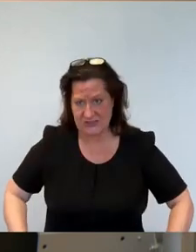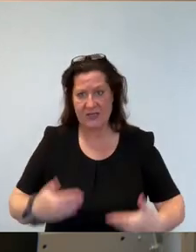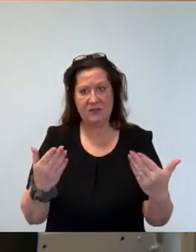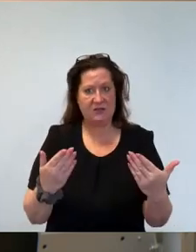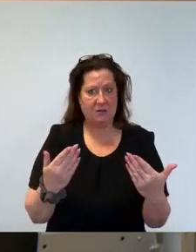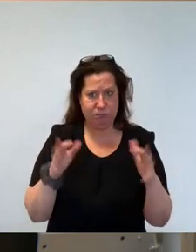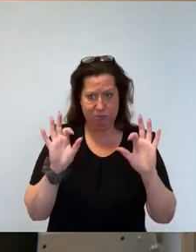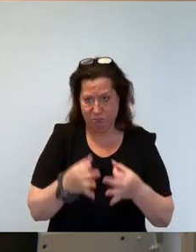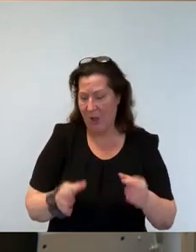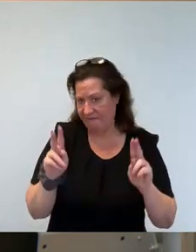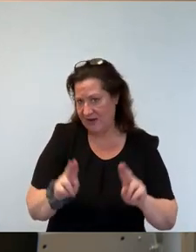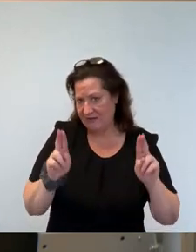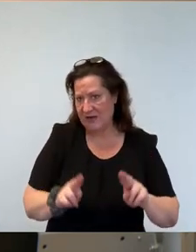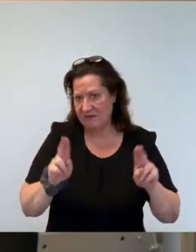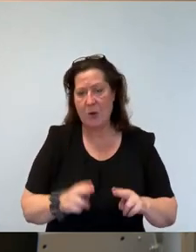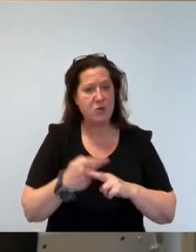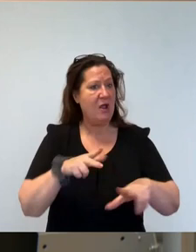einer Optimierung in der Verwaltung.